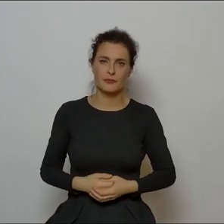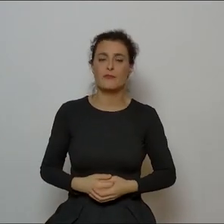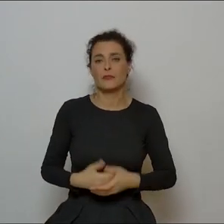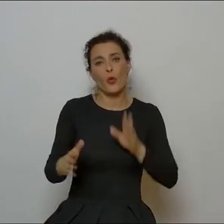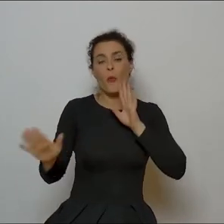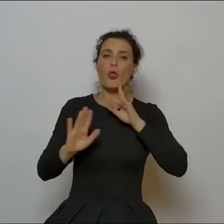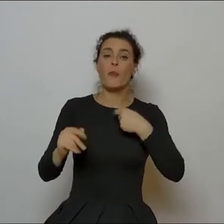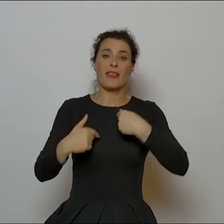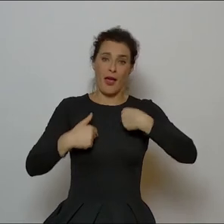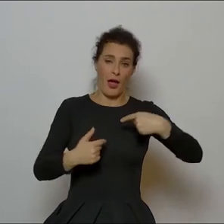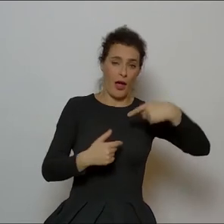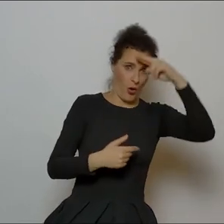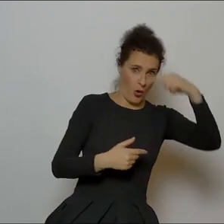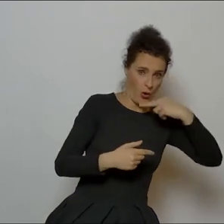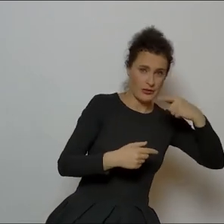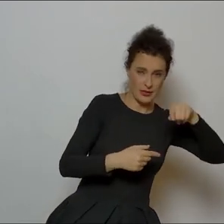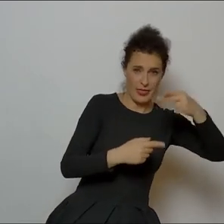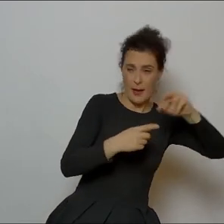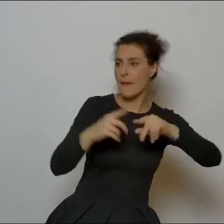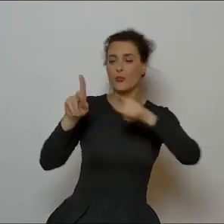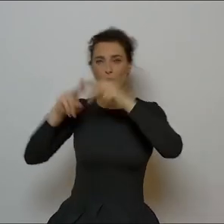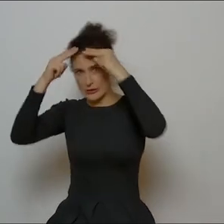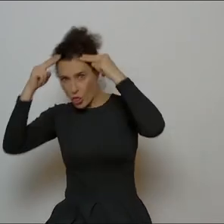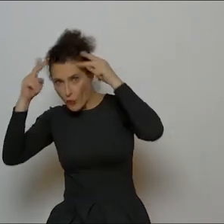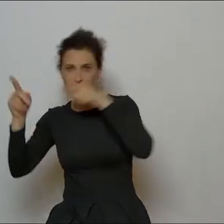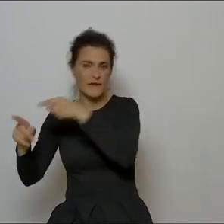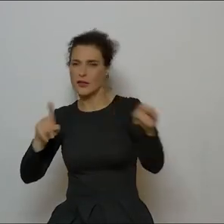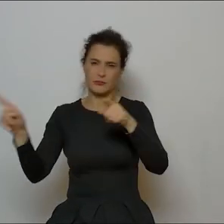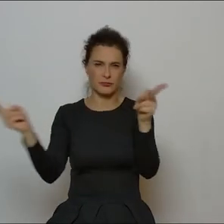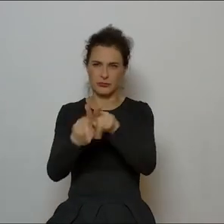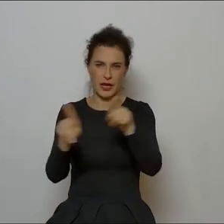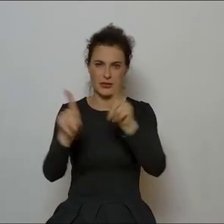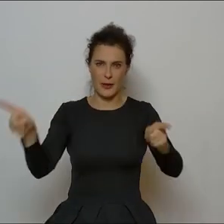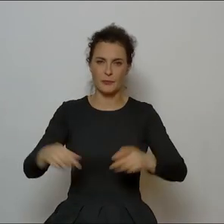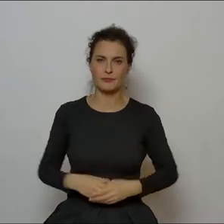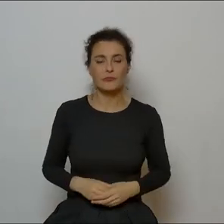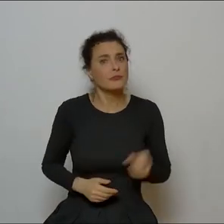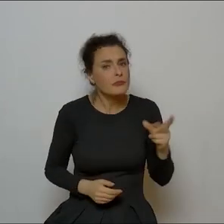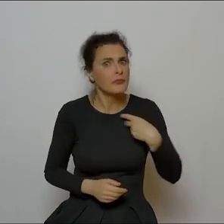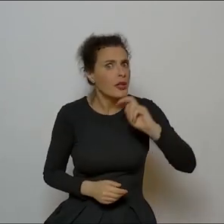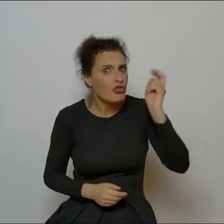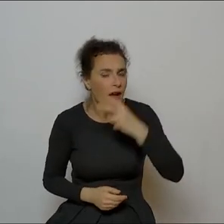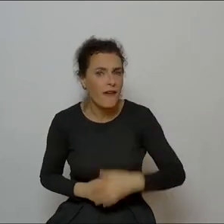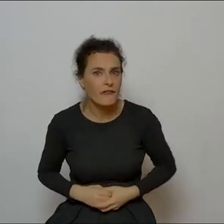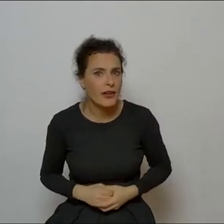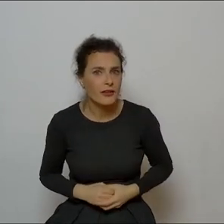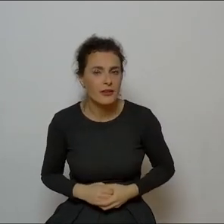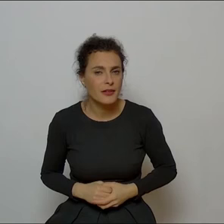norwidowskiej spuścizny i jej recepcji w sposób absolutnie naturalny. Ciekawe, prawda, że